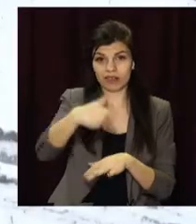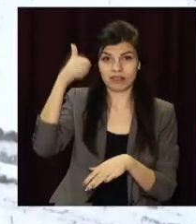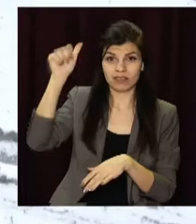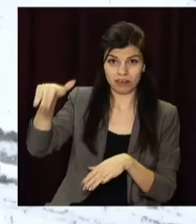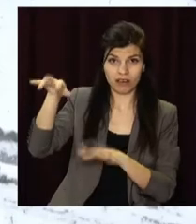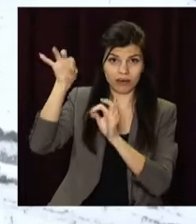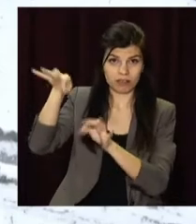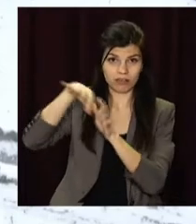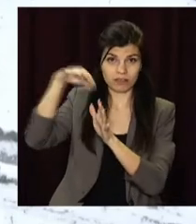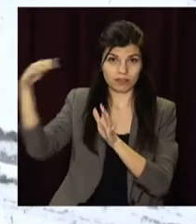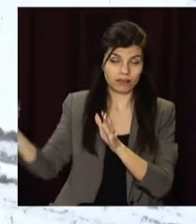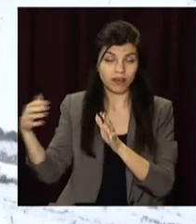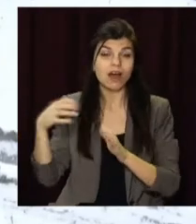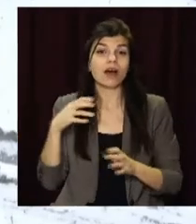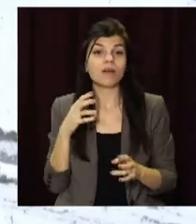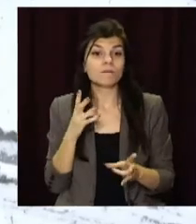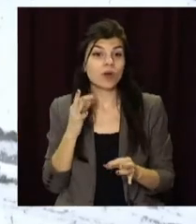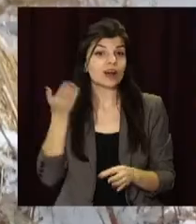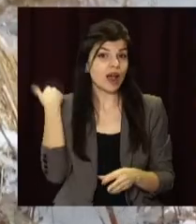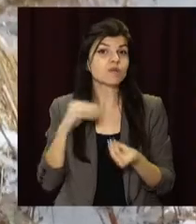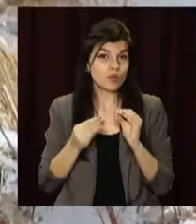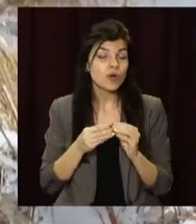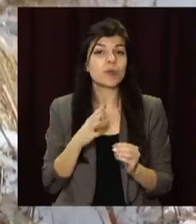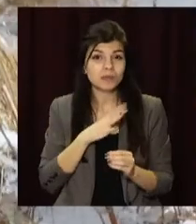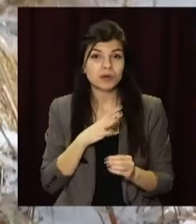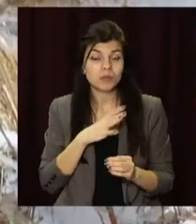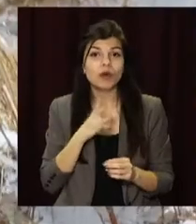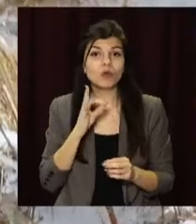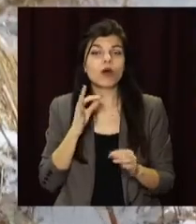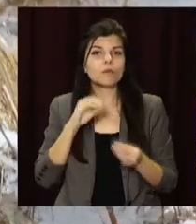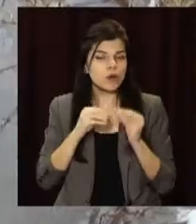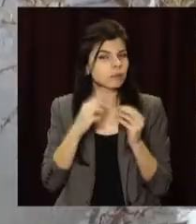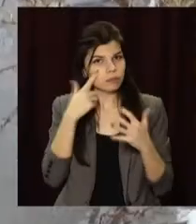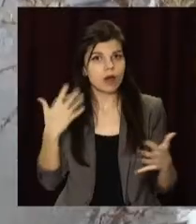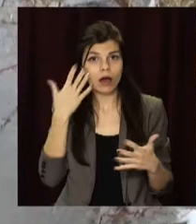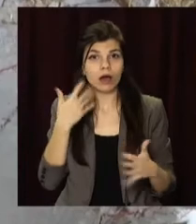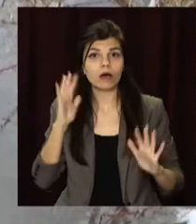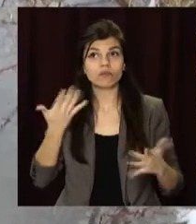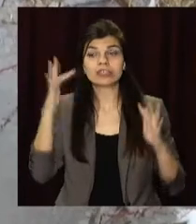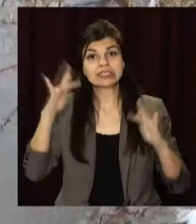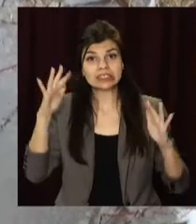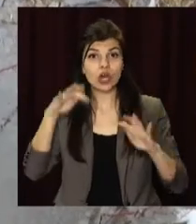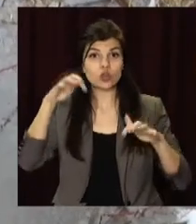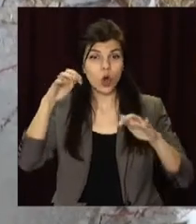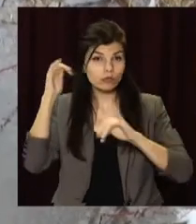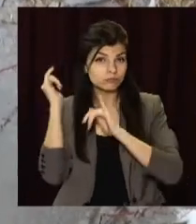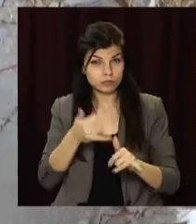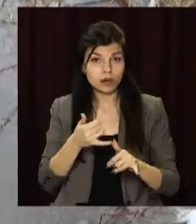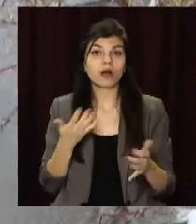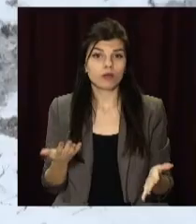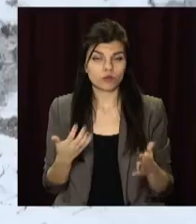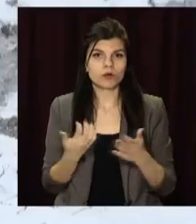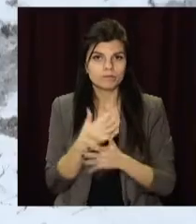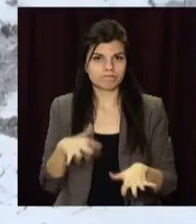Повноводною притока Дніпра була і раніше, але лише у період рясних опадів. Проте за останній рік, стверджують місцеві,